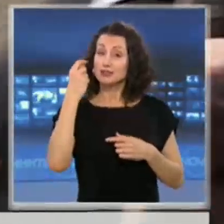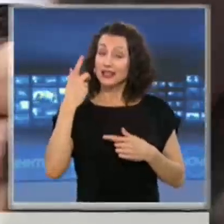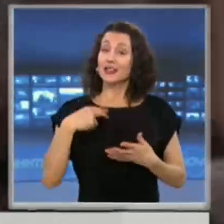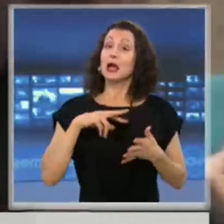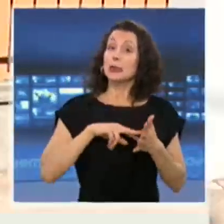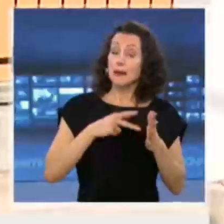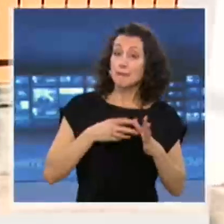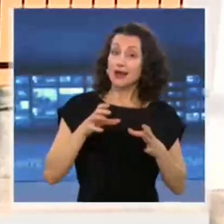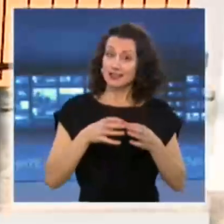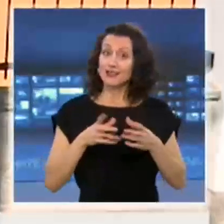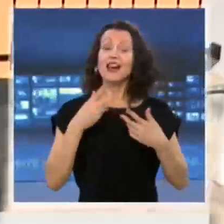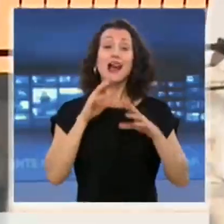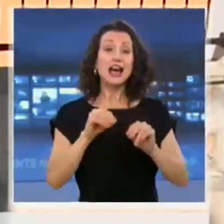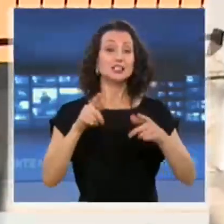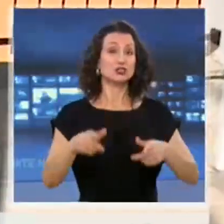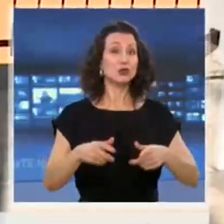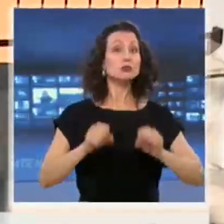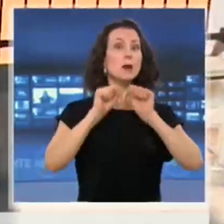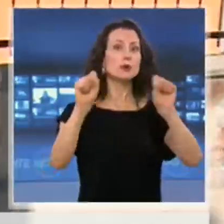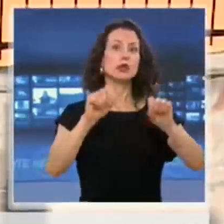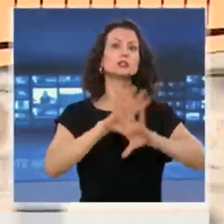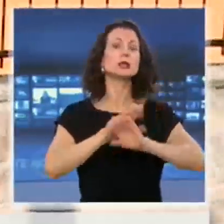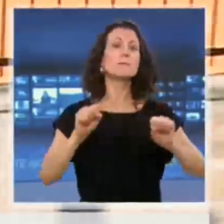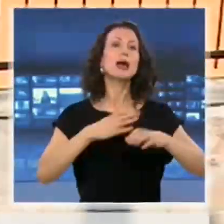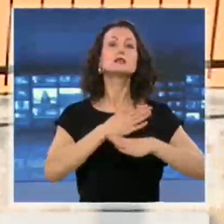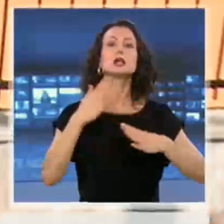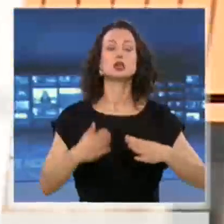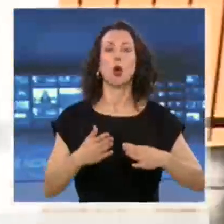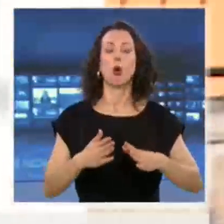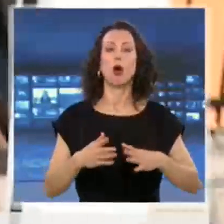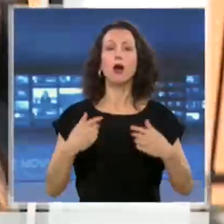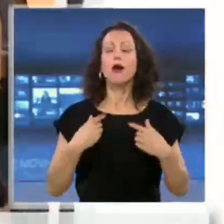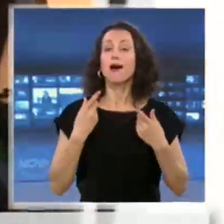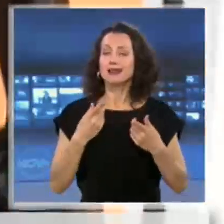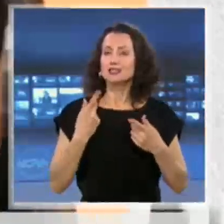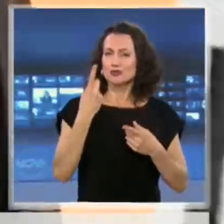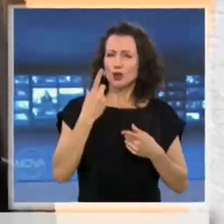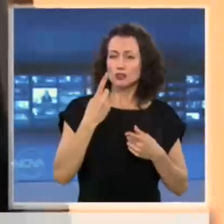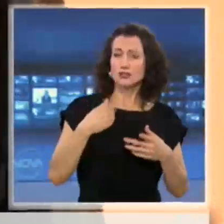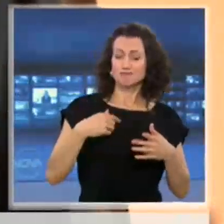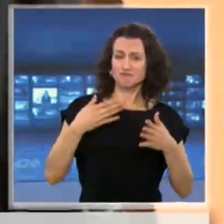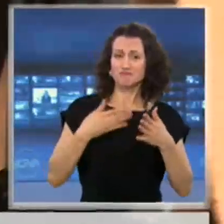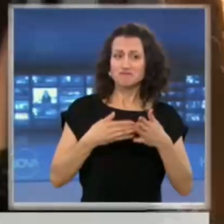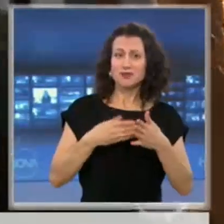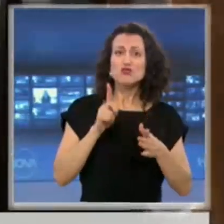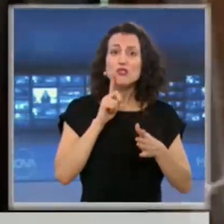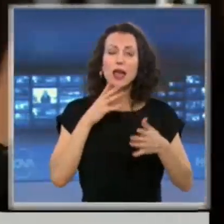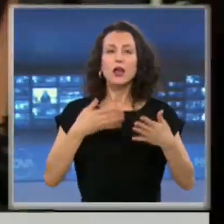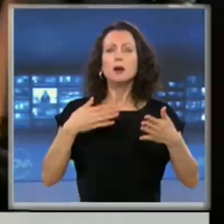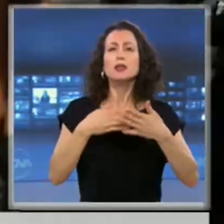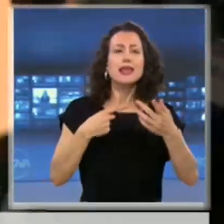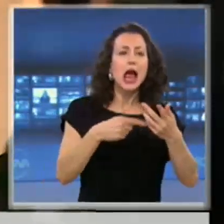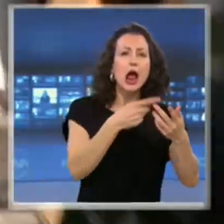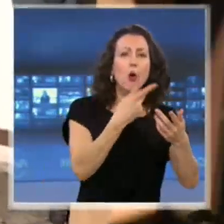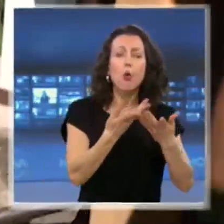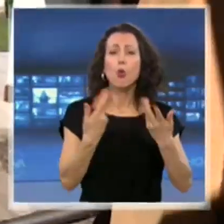ще бъде безсрочен. Срещу него се водят няколко разследвания. Първото е заради материална нова и прокуратурата проверява евентуални злоупотреби